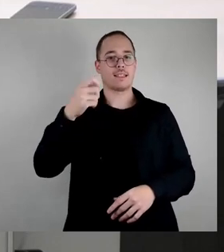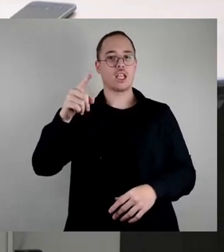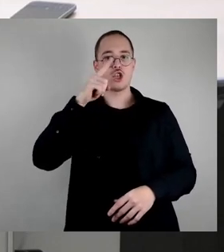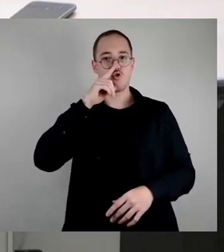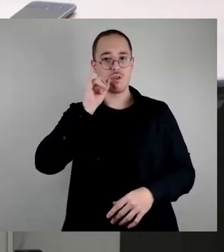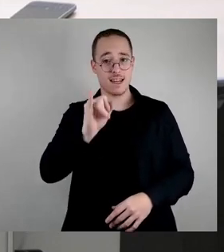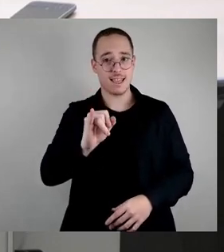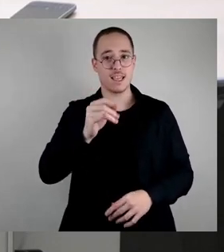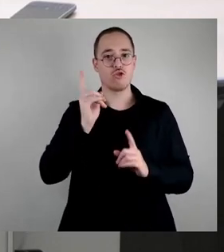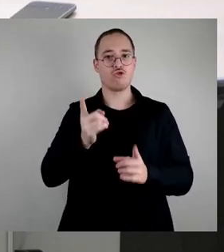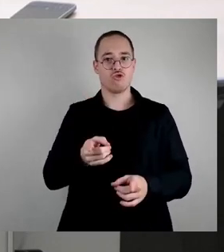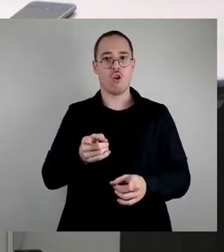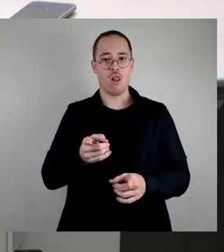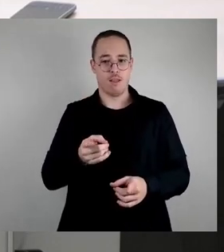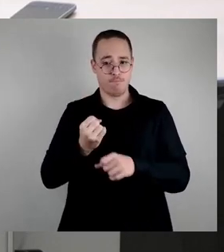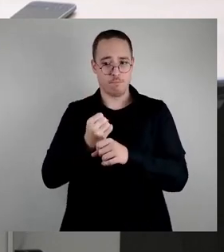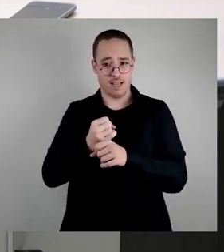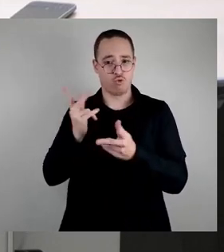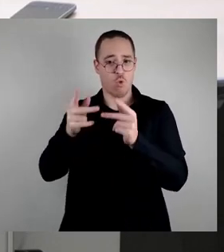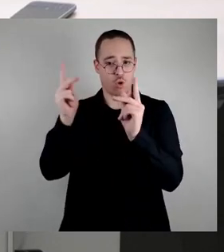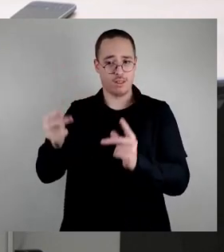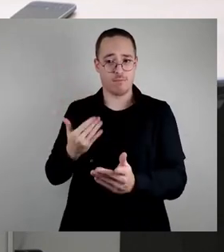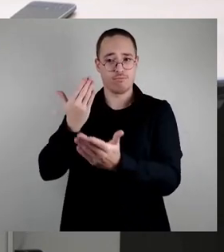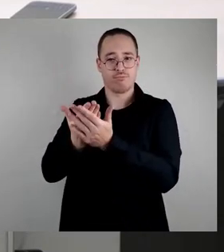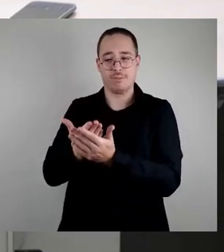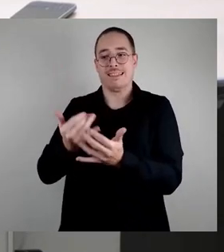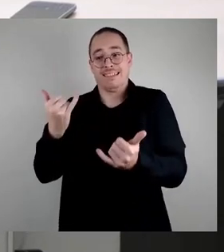den 30.06.2024 vorschlagen. Herzlichen Dank.